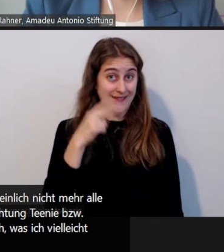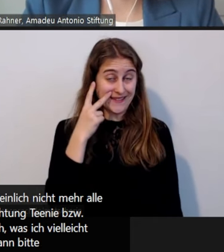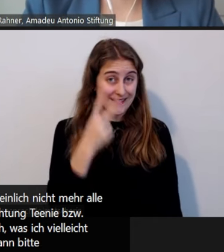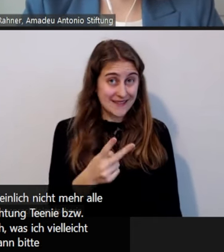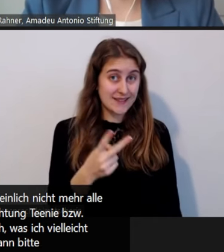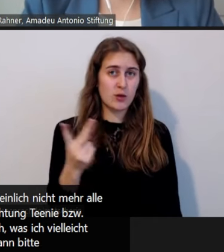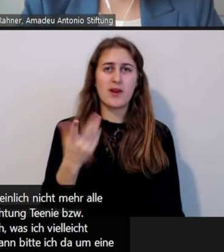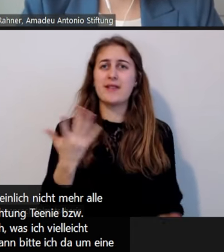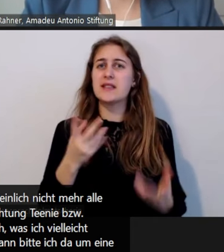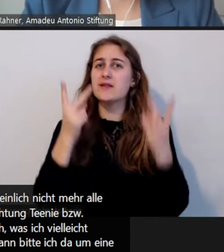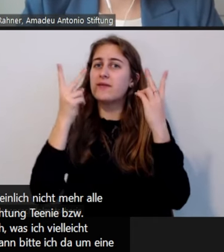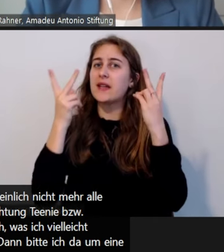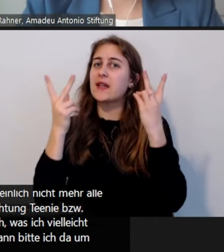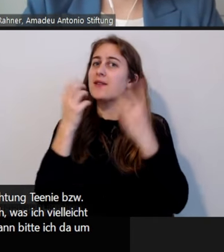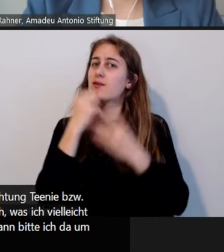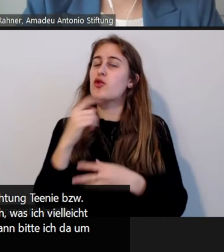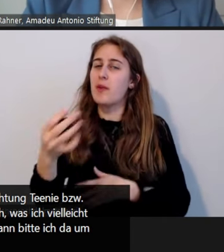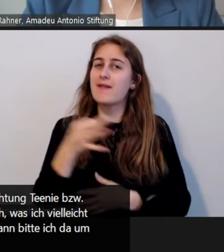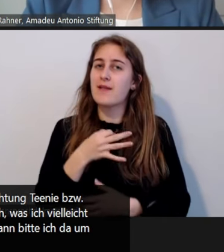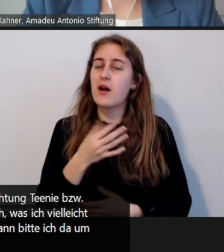Dann bitte ich da um einen Hinweis.